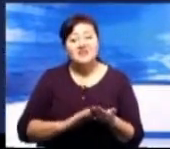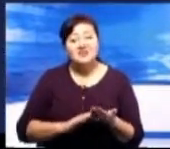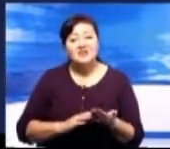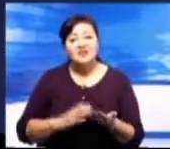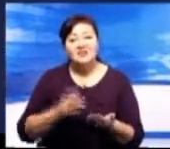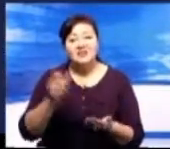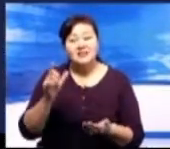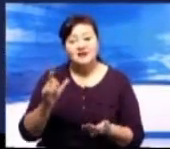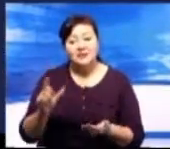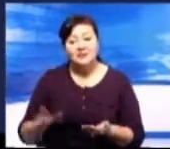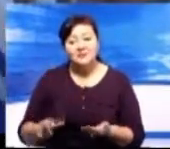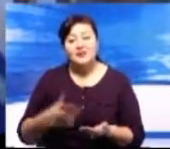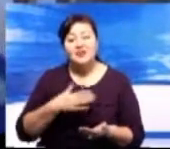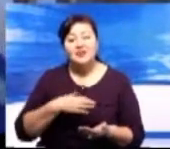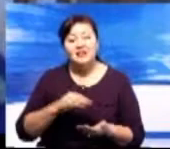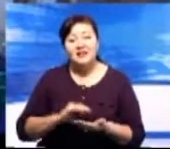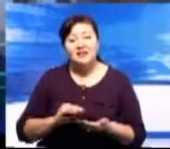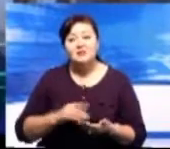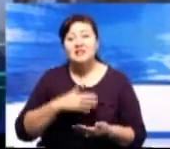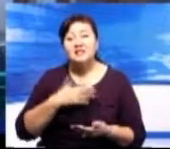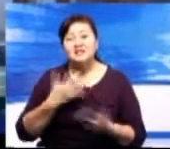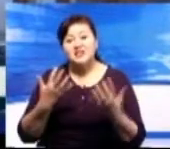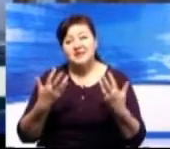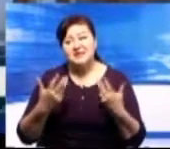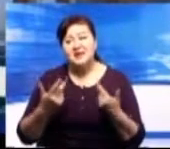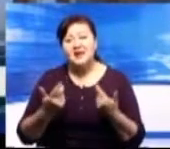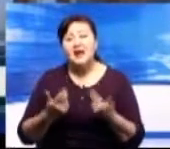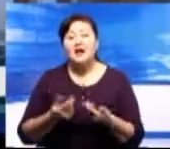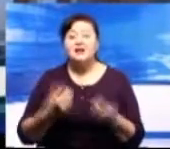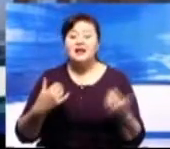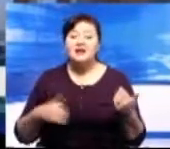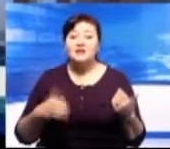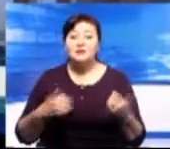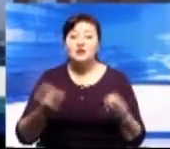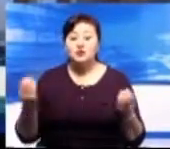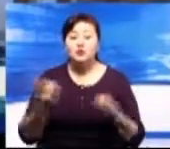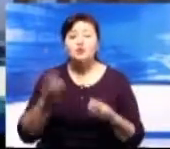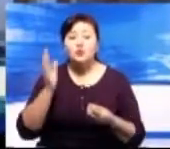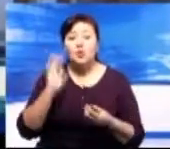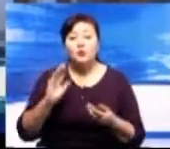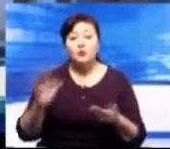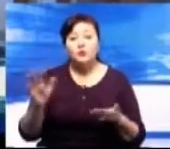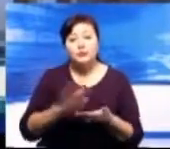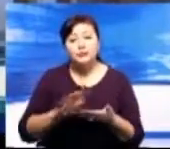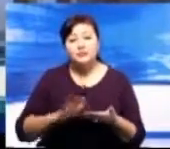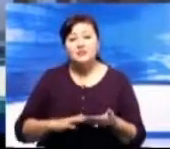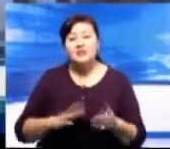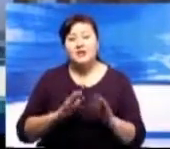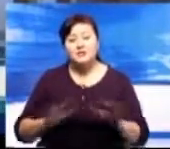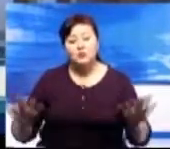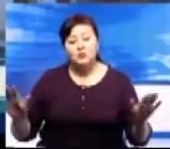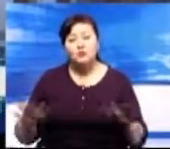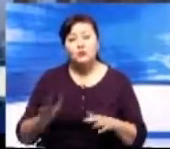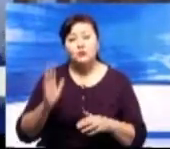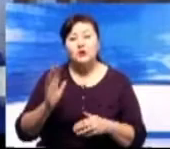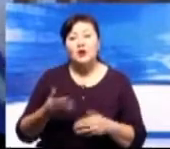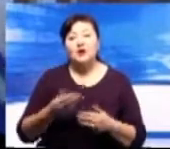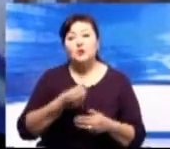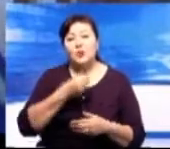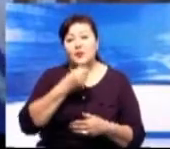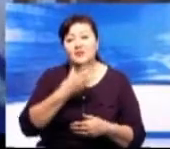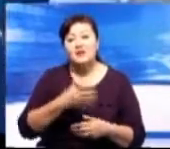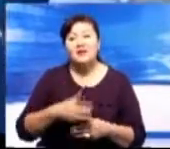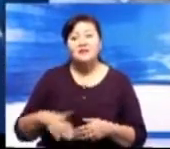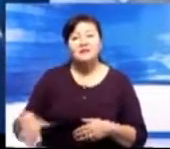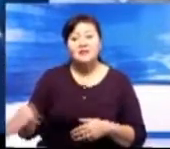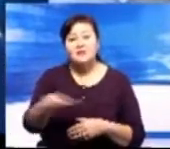Я написал несколько произведений для дамбры и для оркестра. Планирую и дальше создавать произведения и выпускать книги, которые придутся по душе народу.